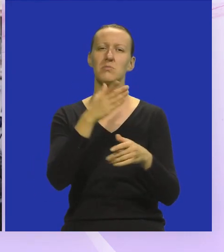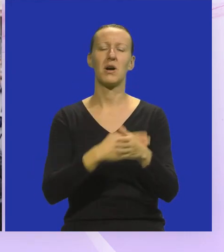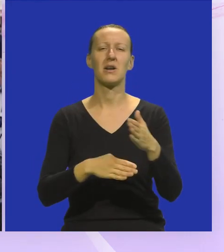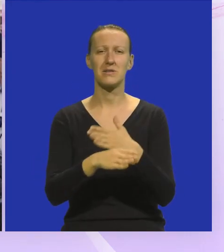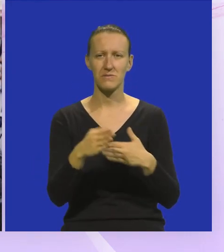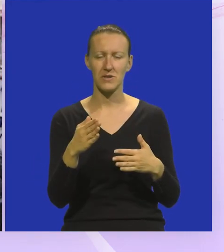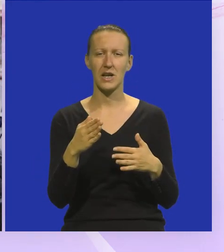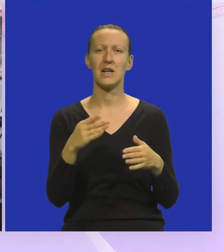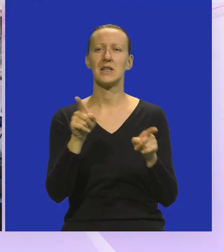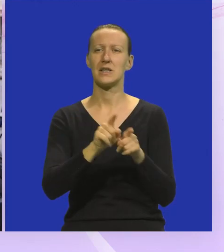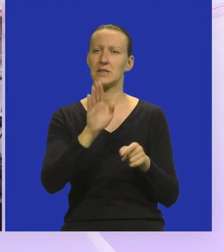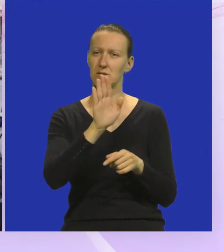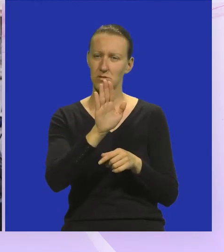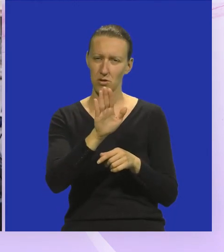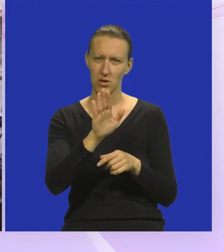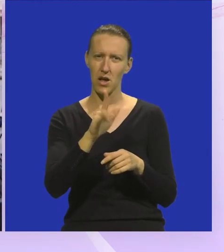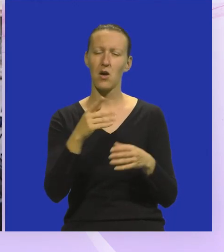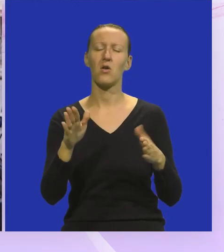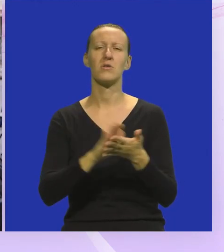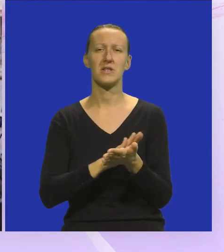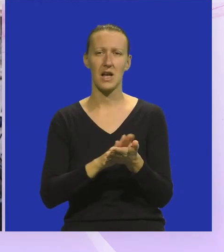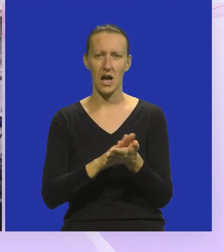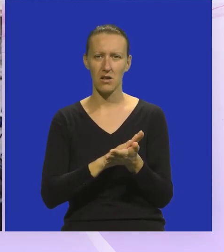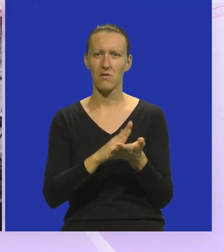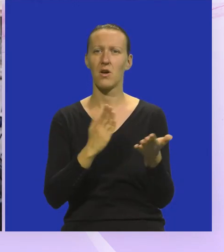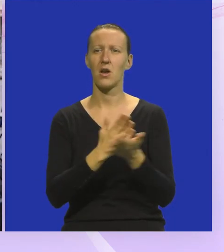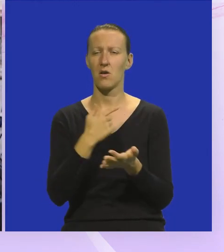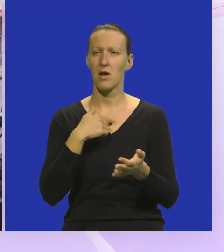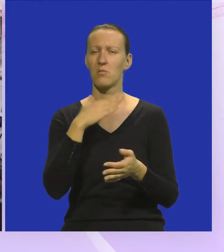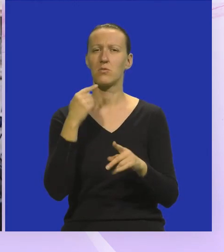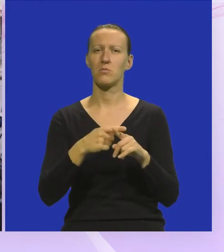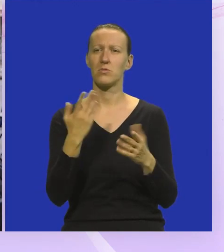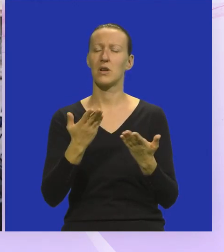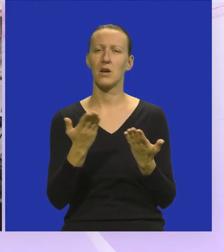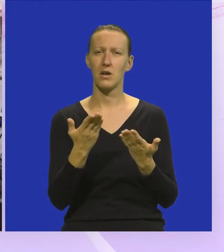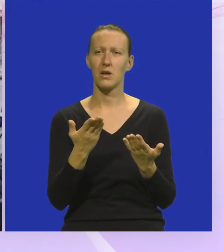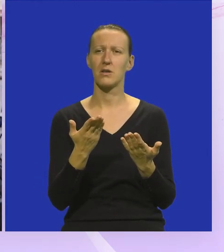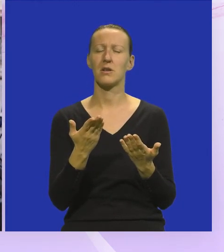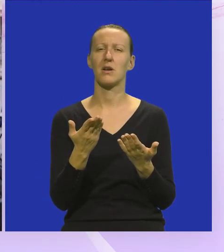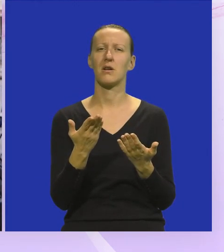invaliditetom isto tako zadovoljna. Jako ja vrlo često kada